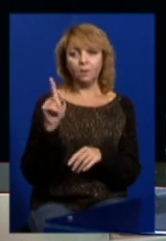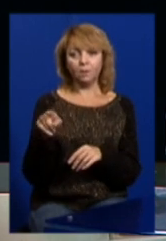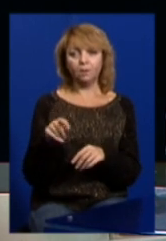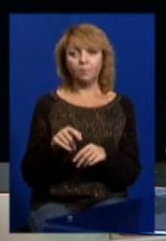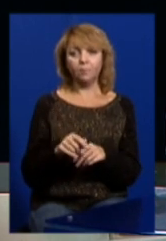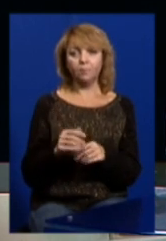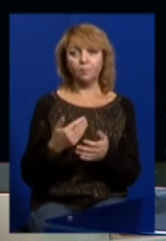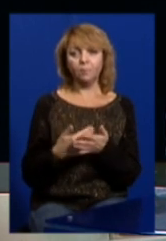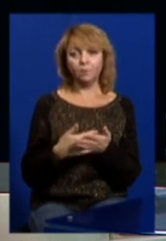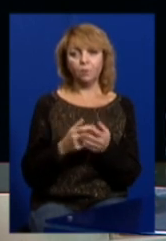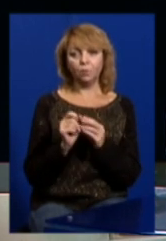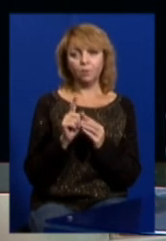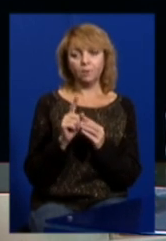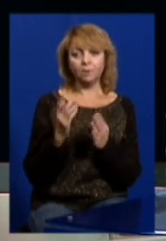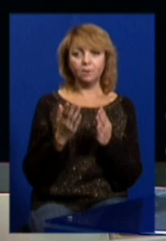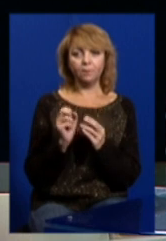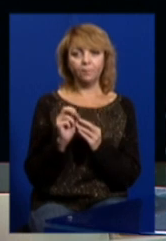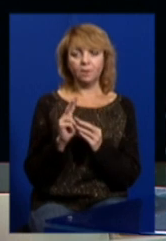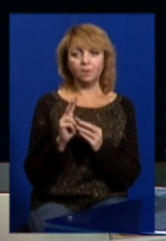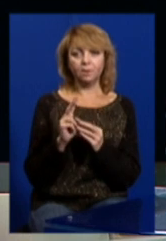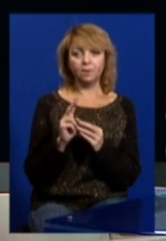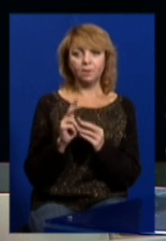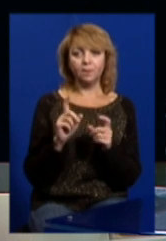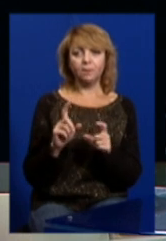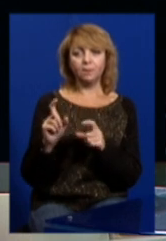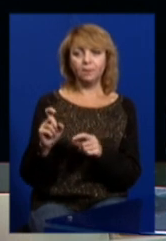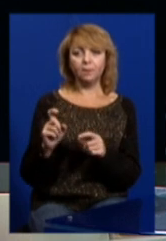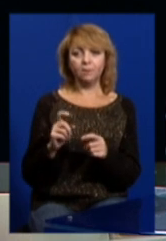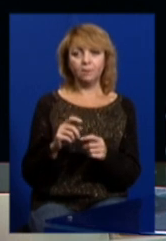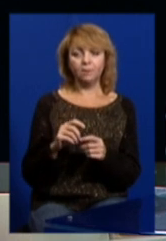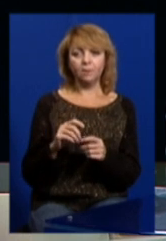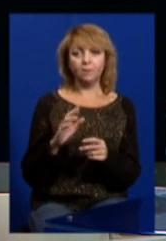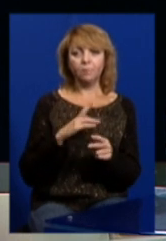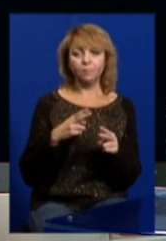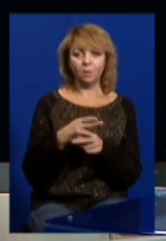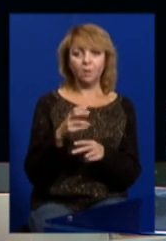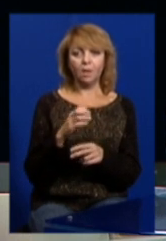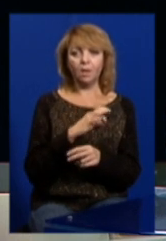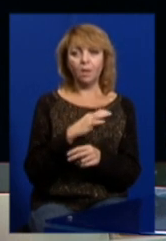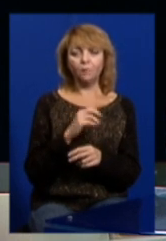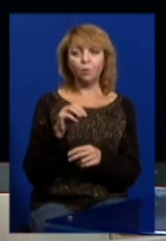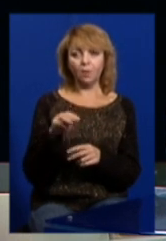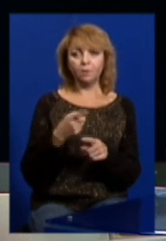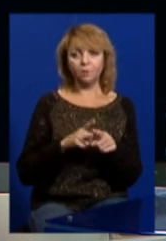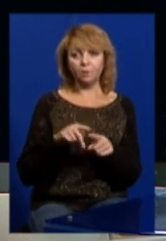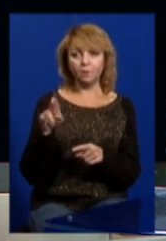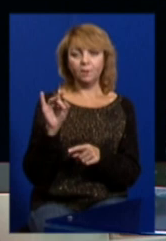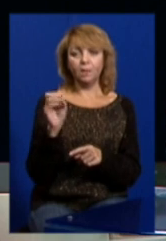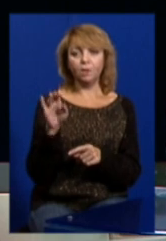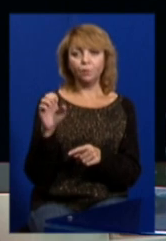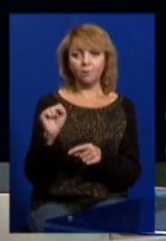десь 11 чи 12 засідань зірвало адвокат цього Дереглазова,